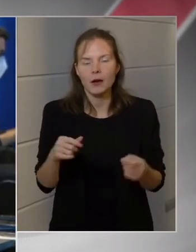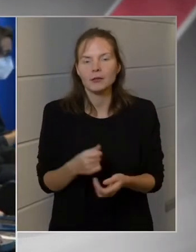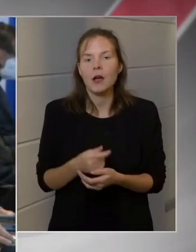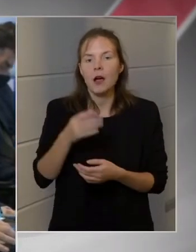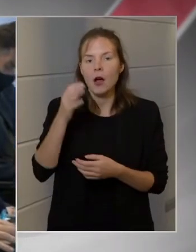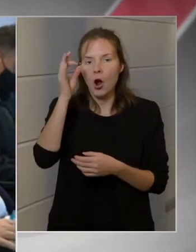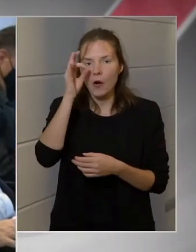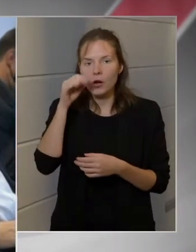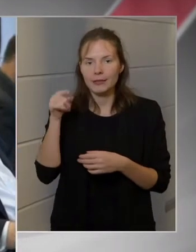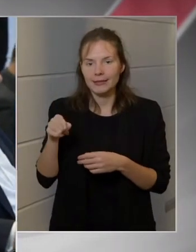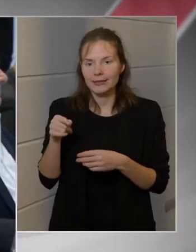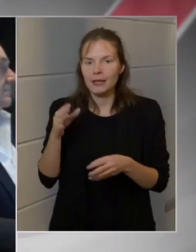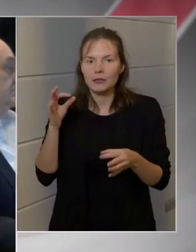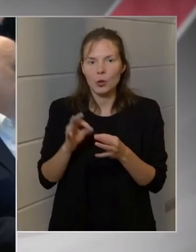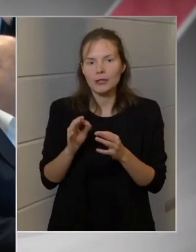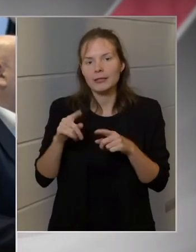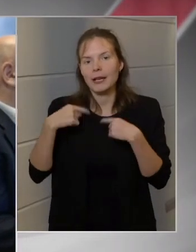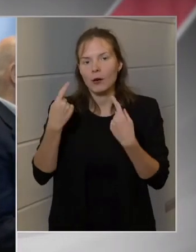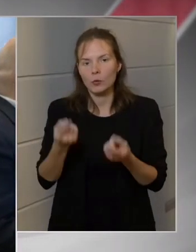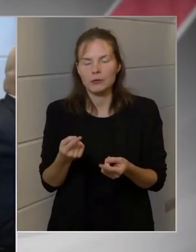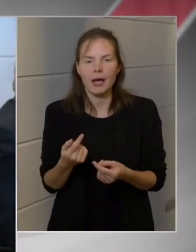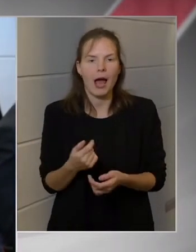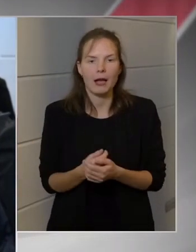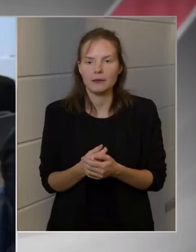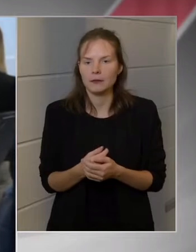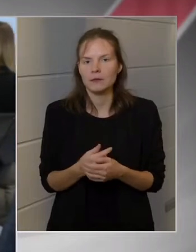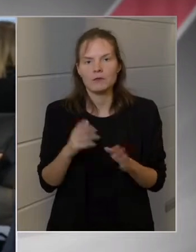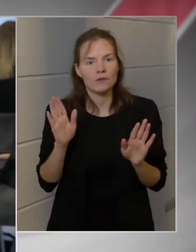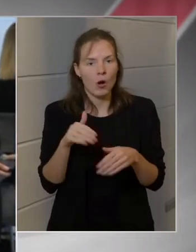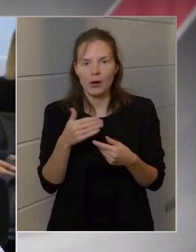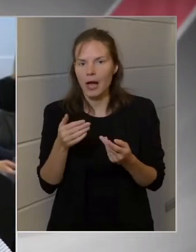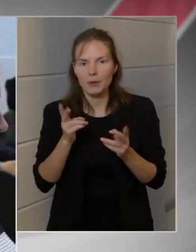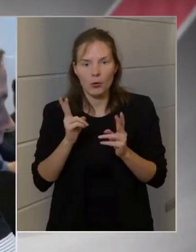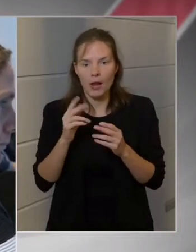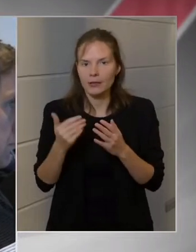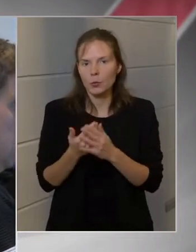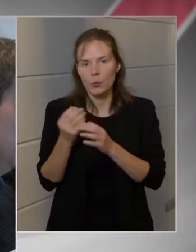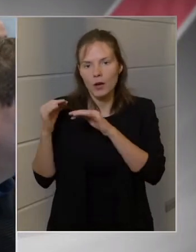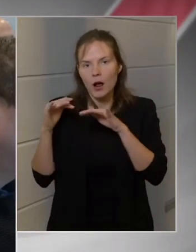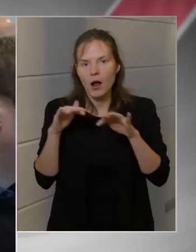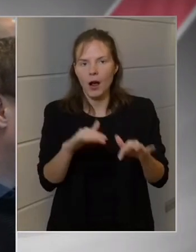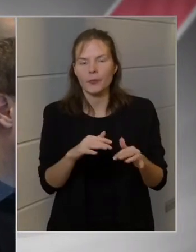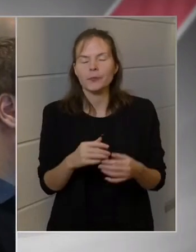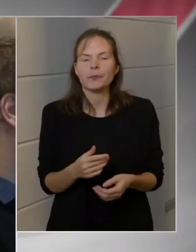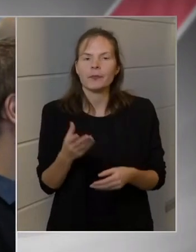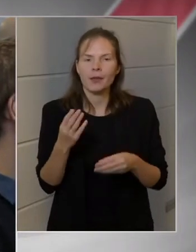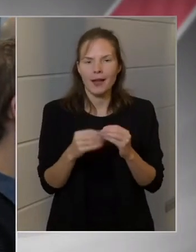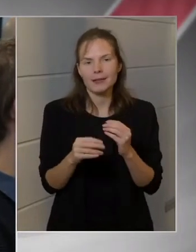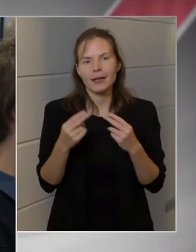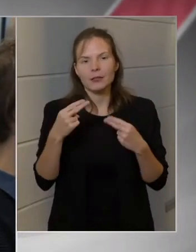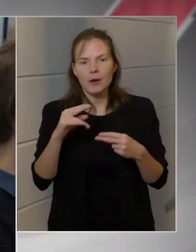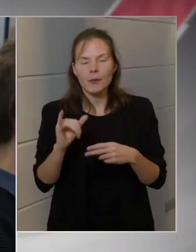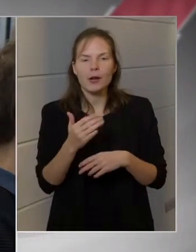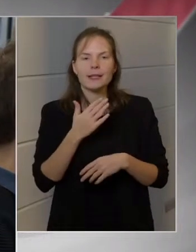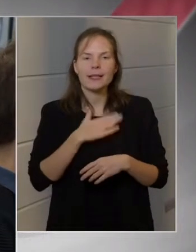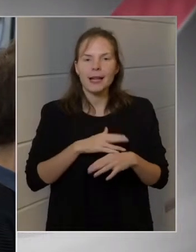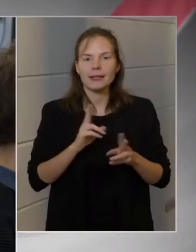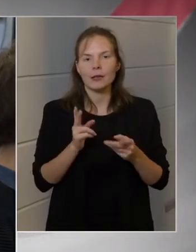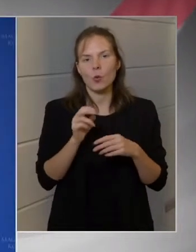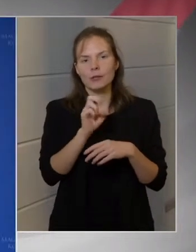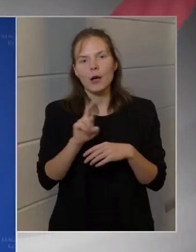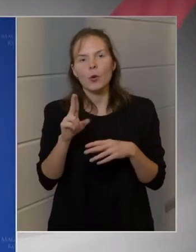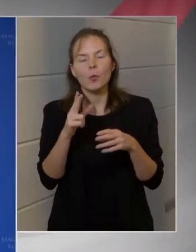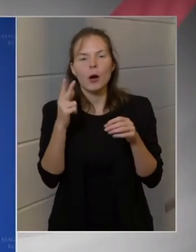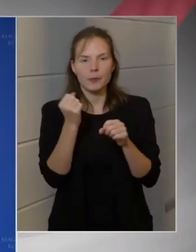után élesebb, mint 2015 óta bármikor. Ezért továbbra is szeretnénk azt, hogyha az Európai